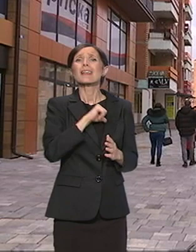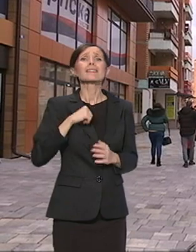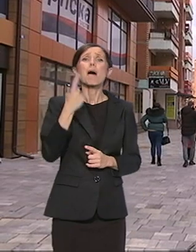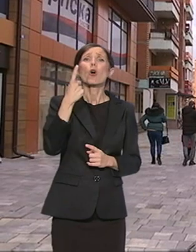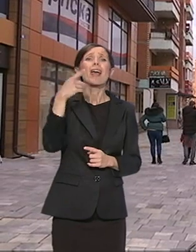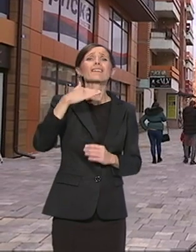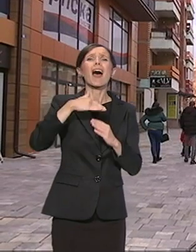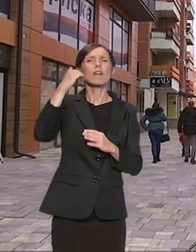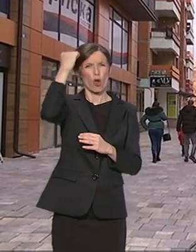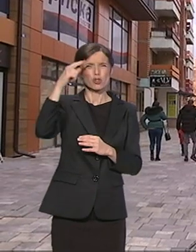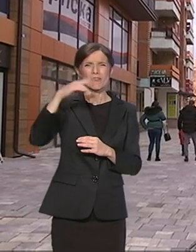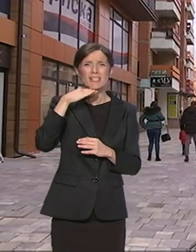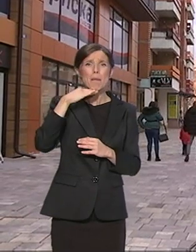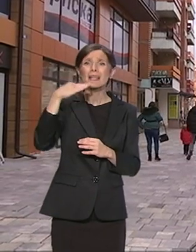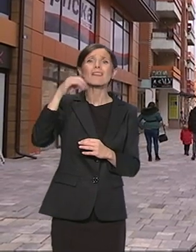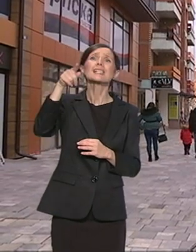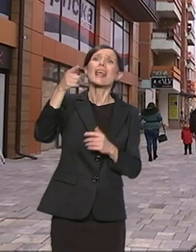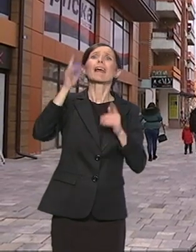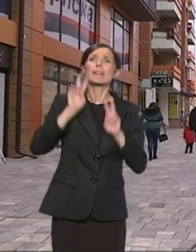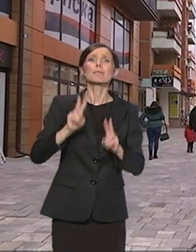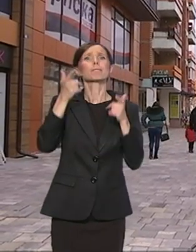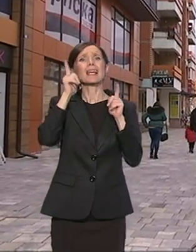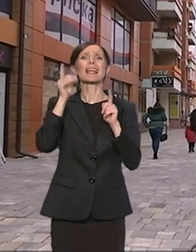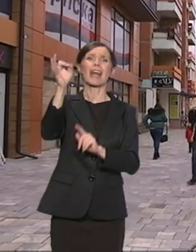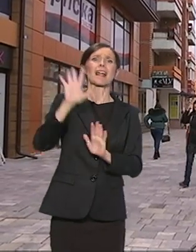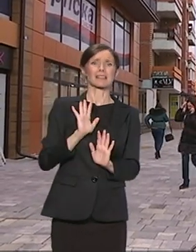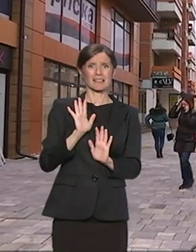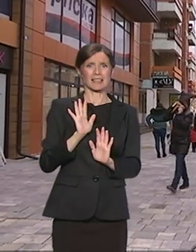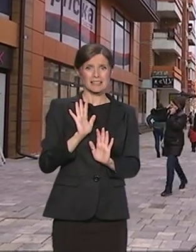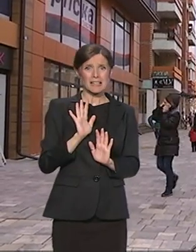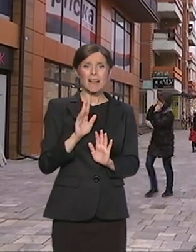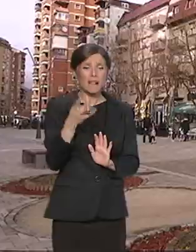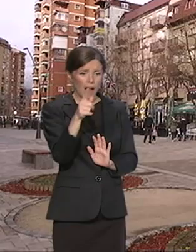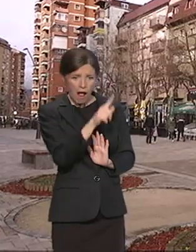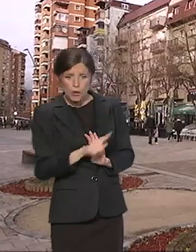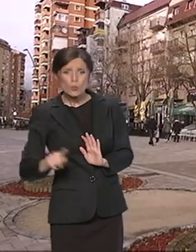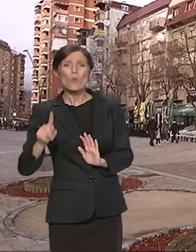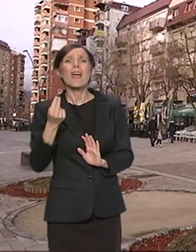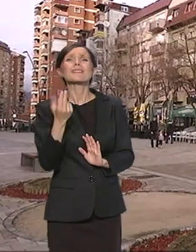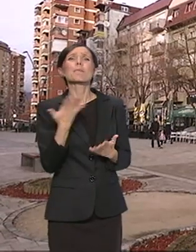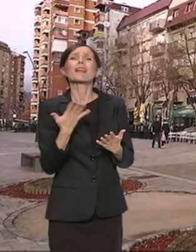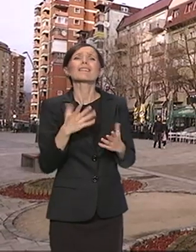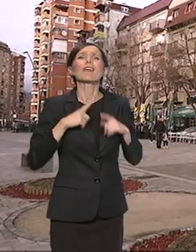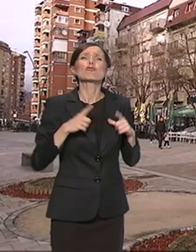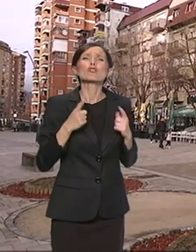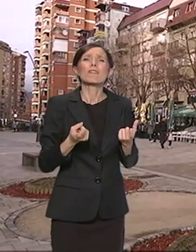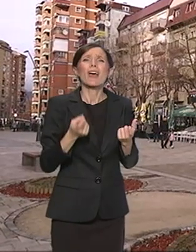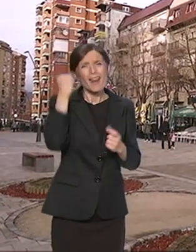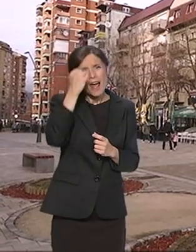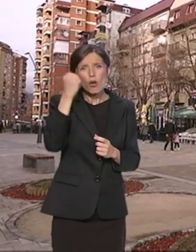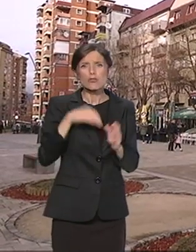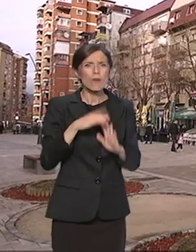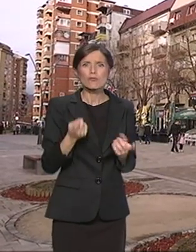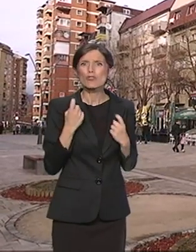praktično jedini urbani centar Srba na Kosovo i Metohiji danas, dok su sve ostale sredine praktično vezane za određena seoska područja.